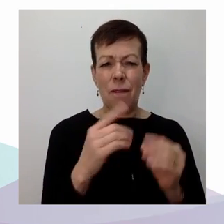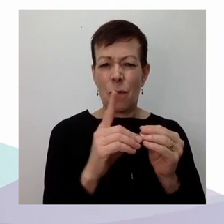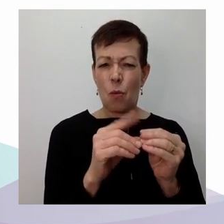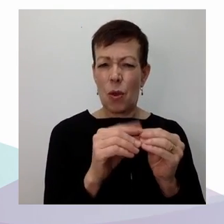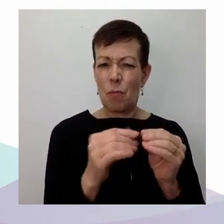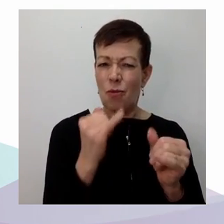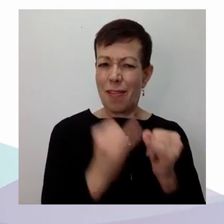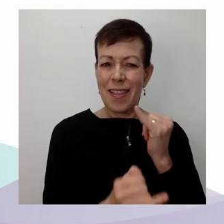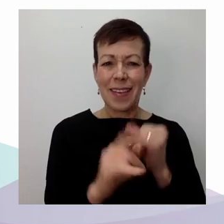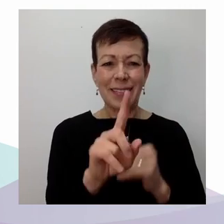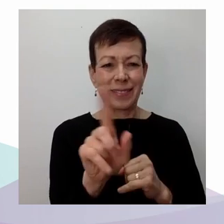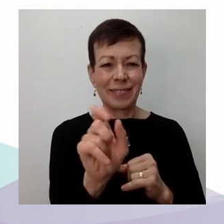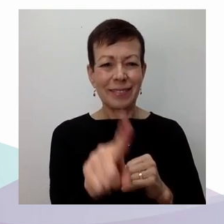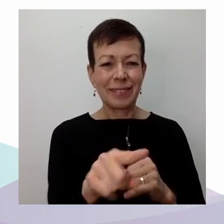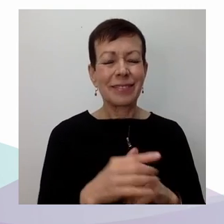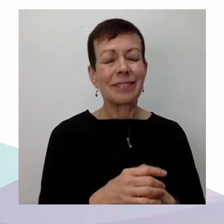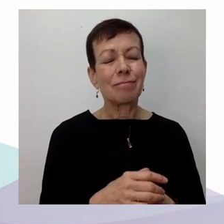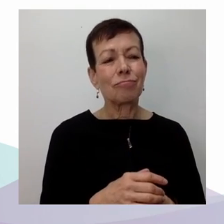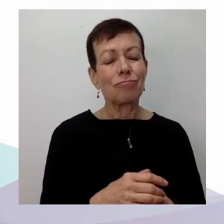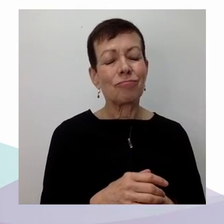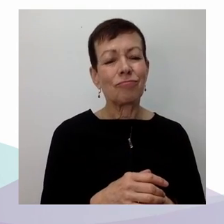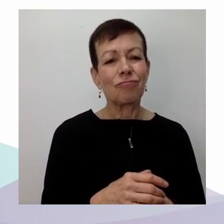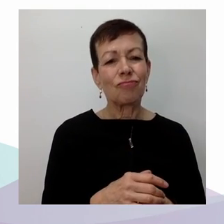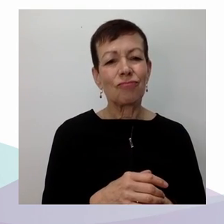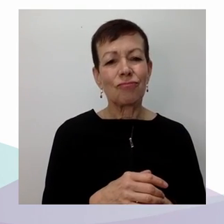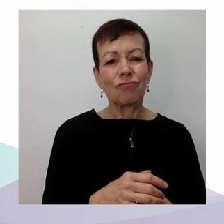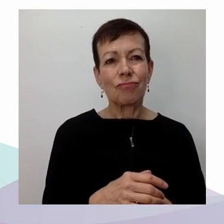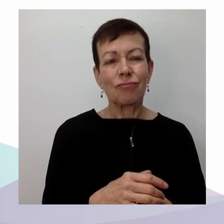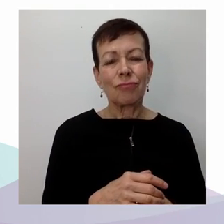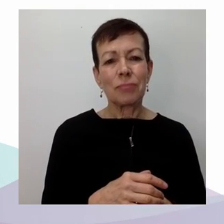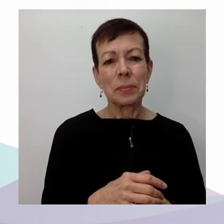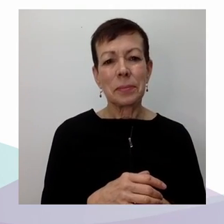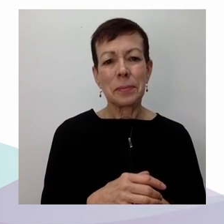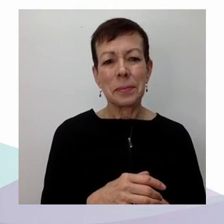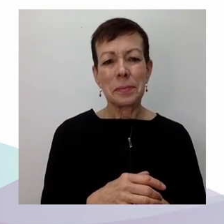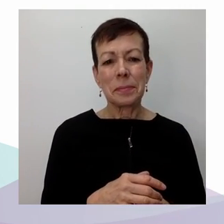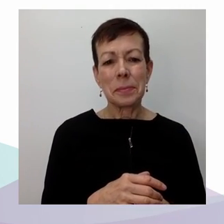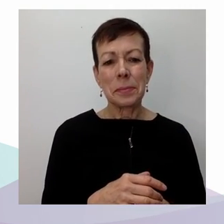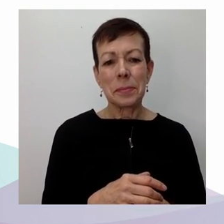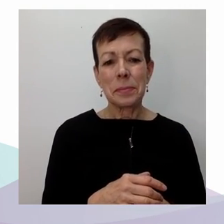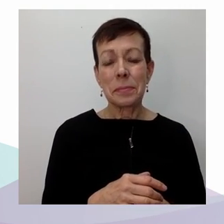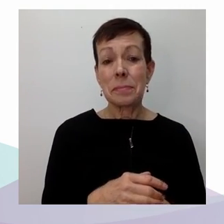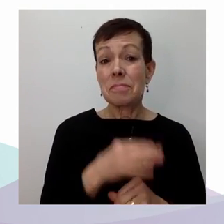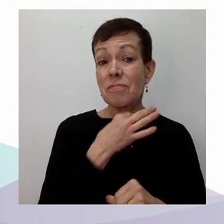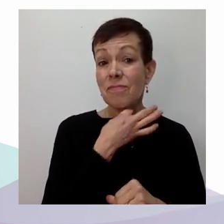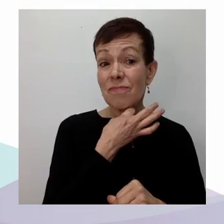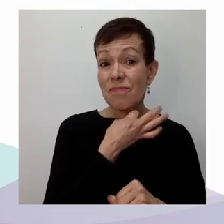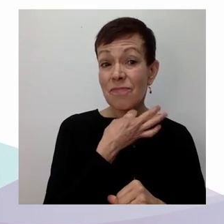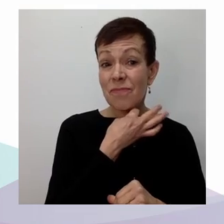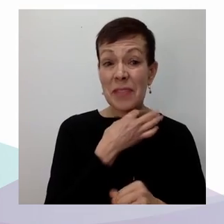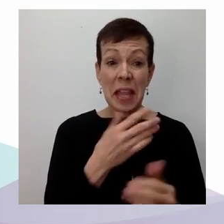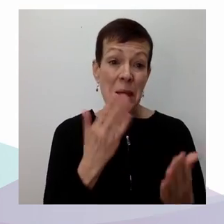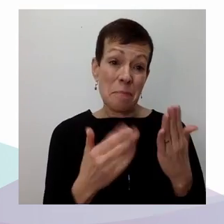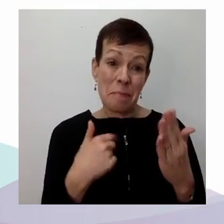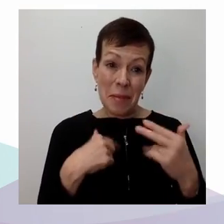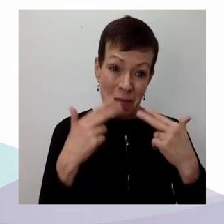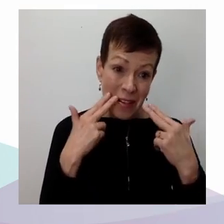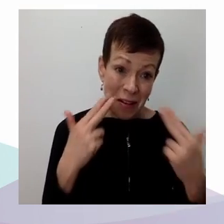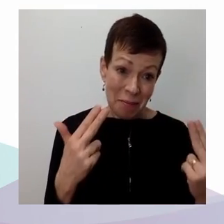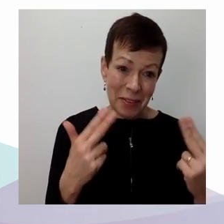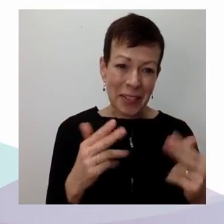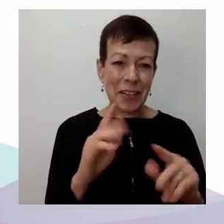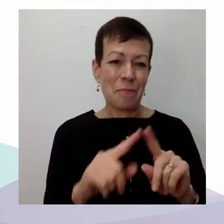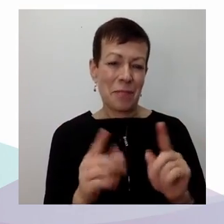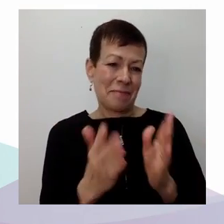et croyez-vous, et là, ou bien je suis un naïf, ou oui, c'est possible d'y